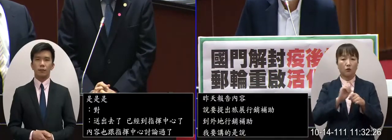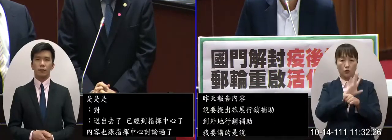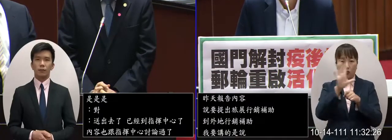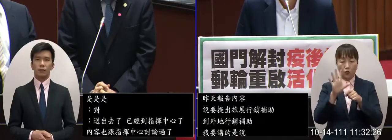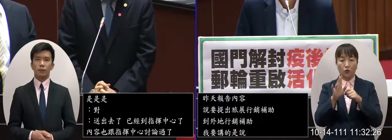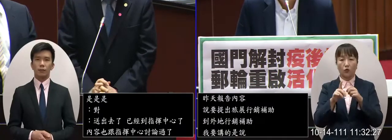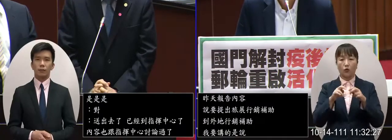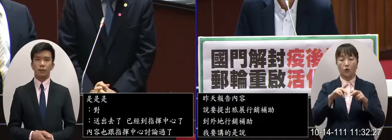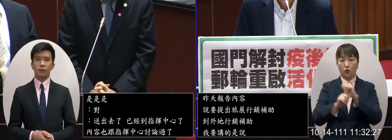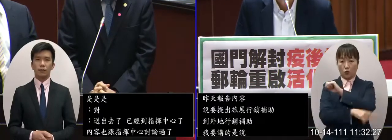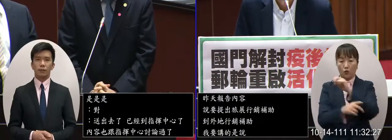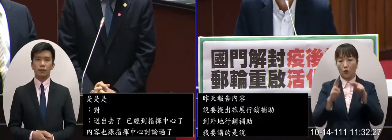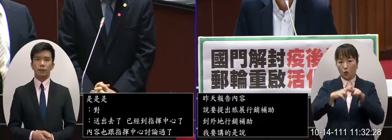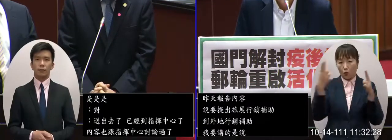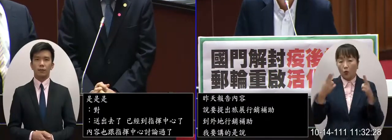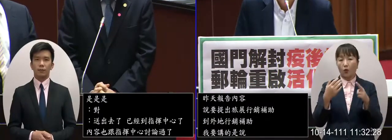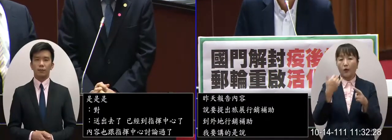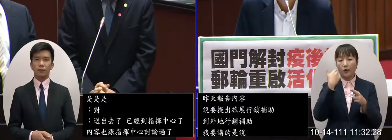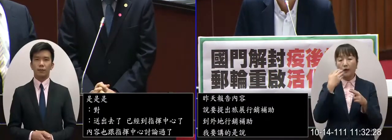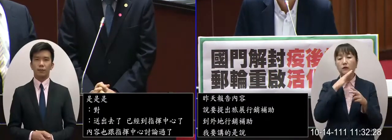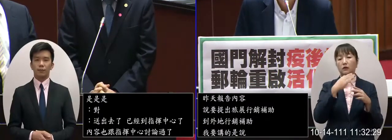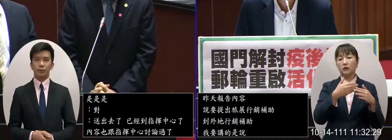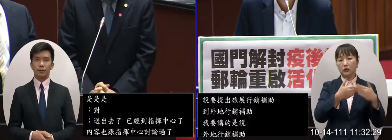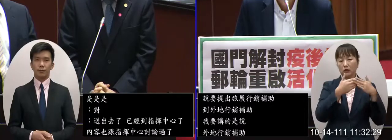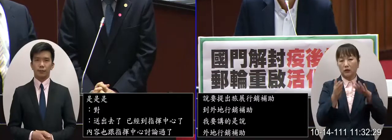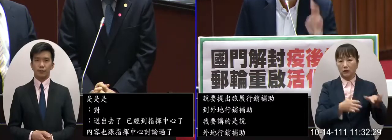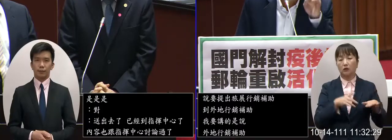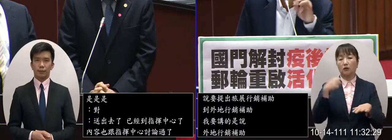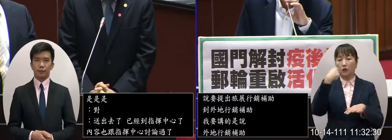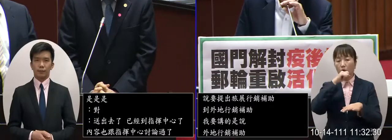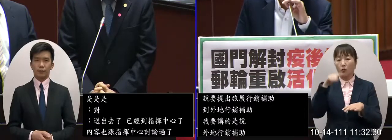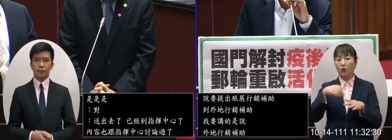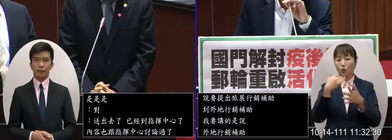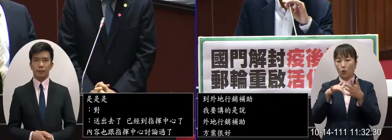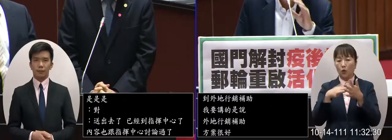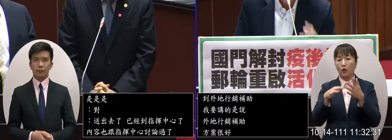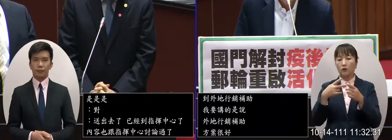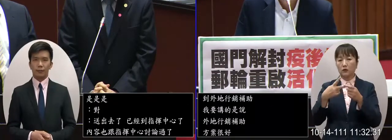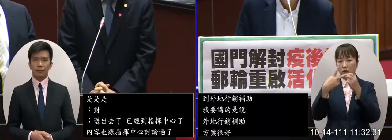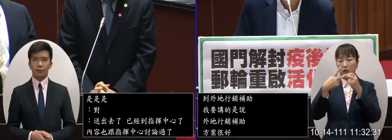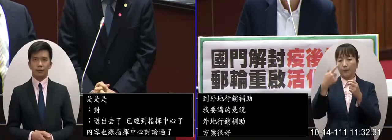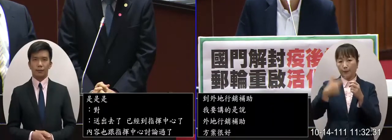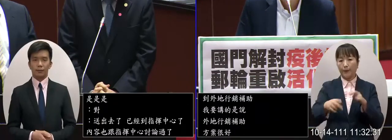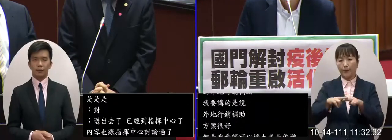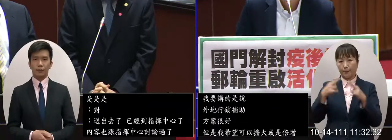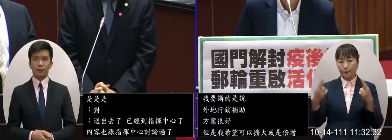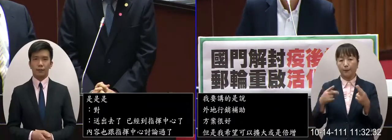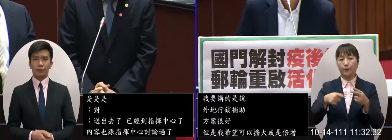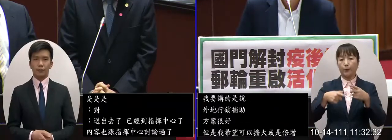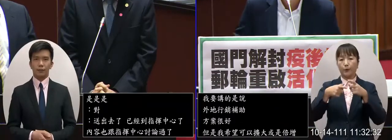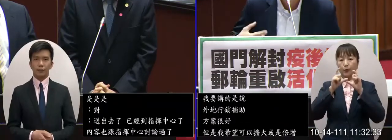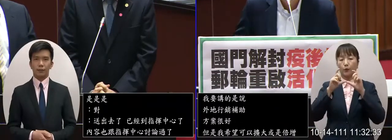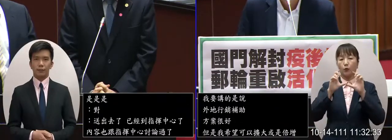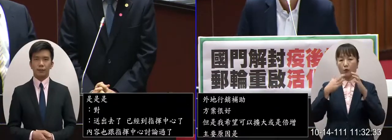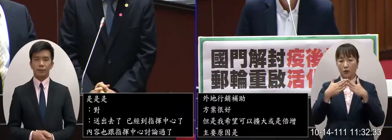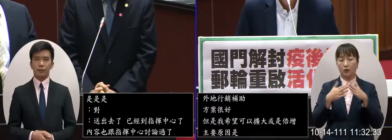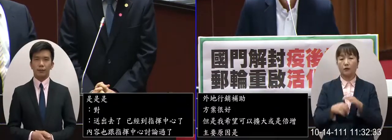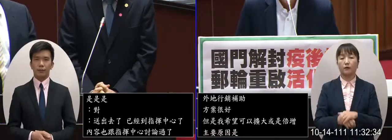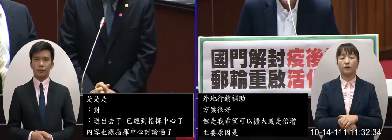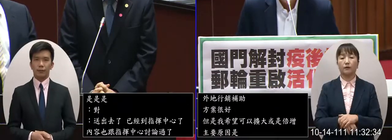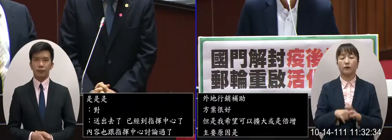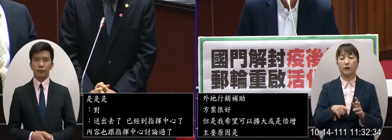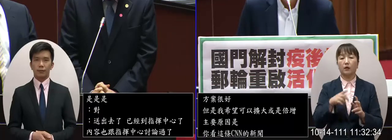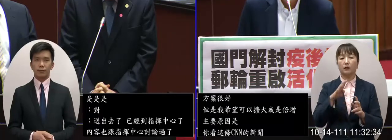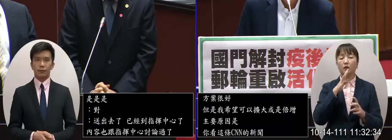的國家開放講的是台灣除了中國之外所以我們是倒數第二個大家來看我們是倒數第二個開放的在我們之前